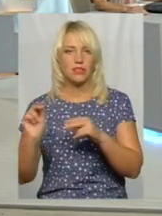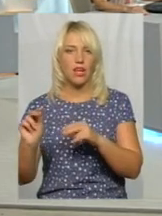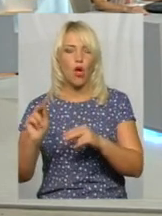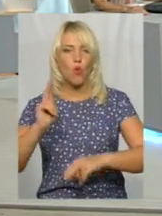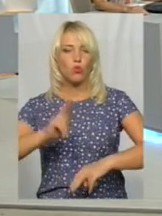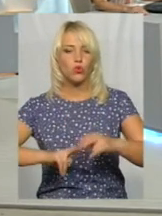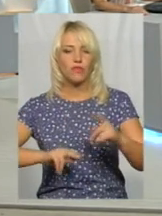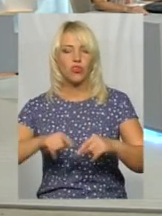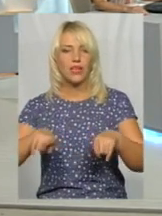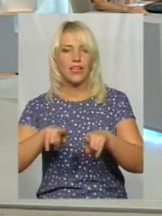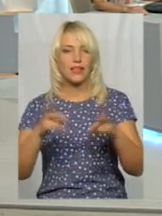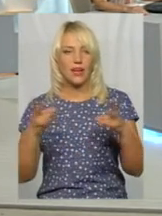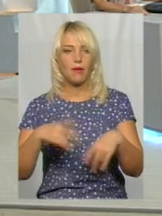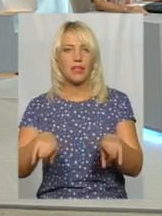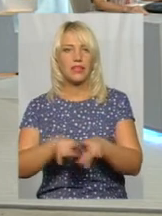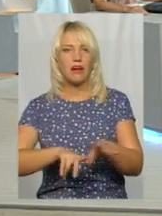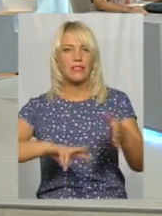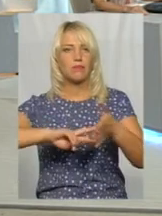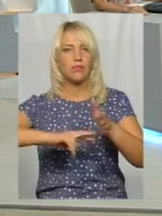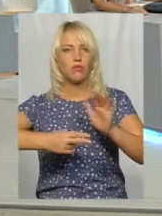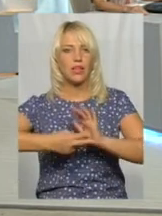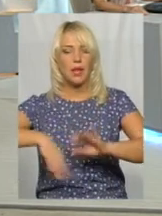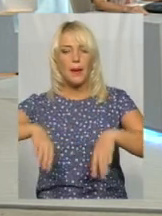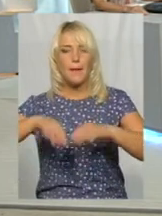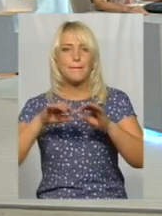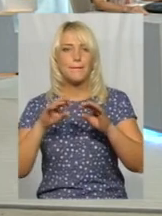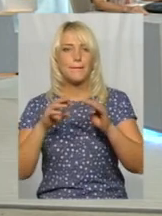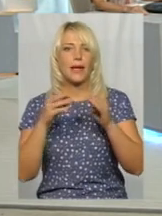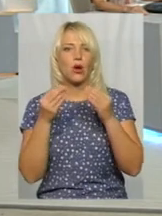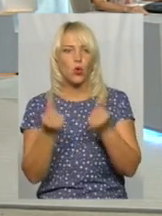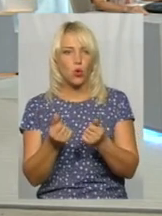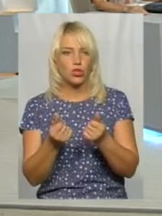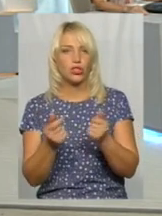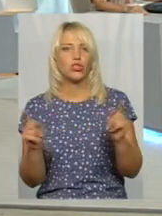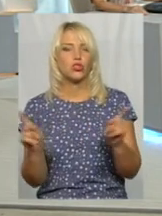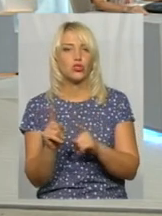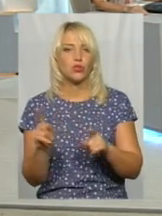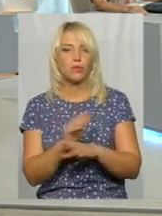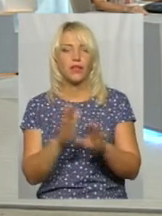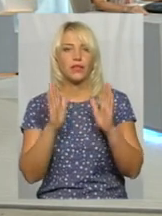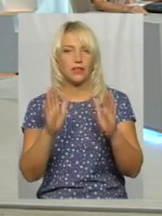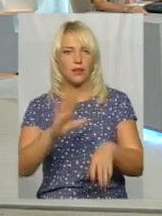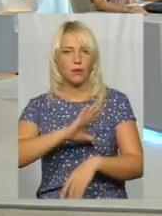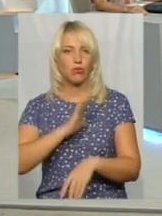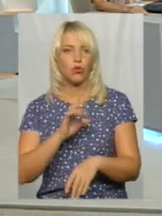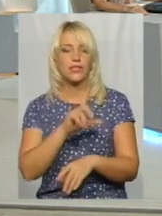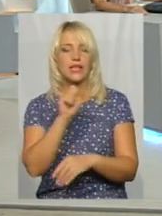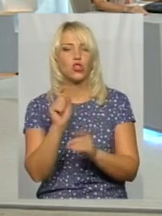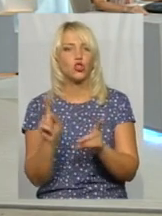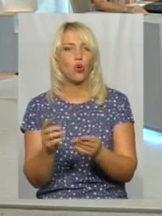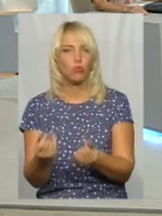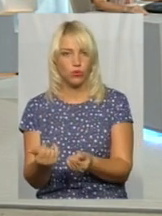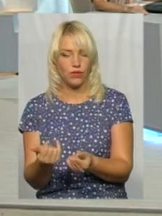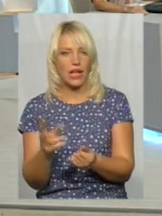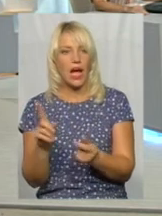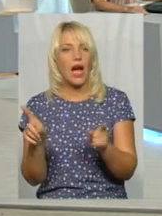треба так спланувати мистецькі гроші, щоб не тільки було за що будувати, а ще